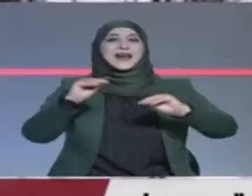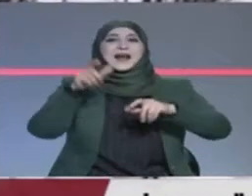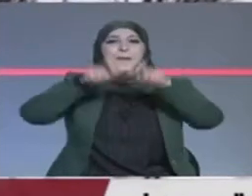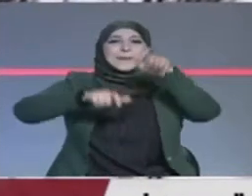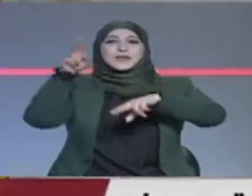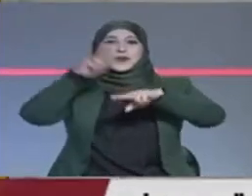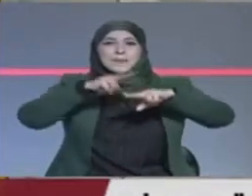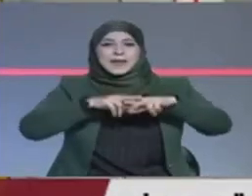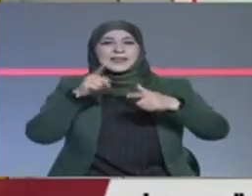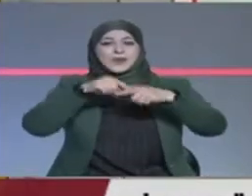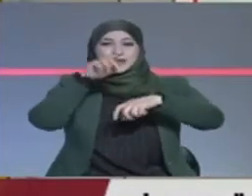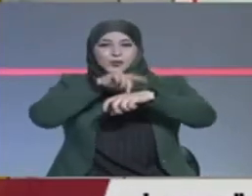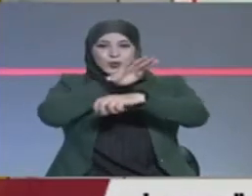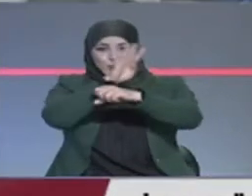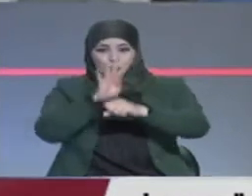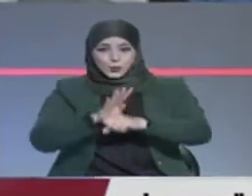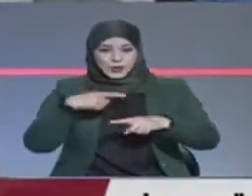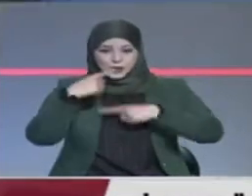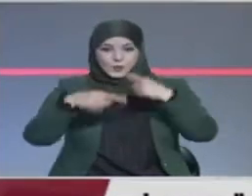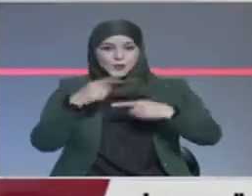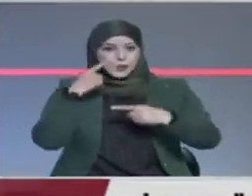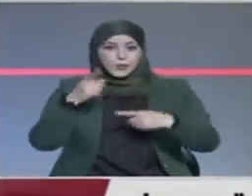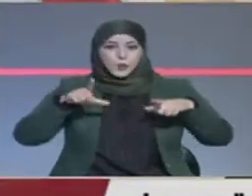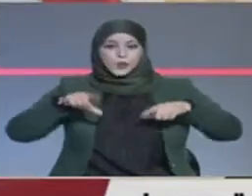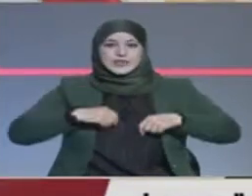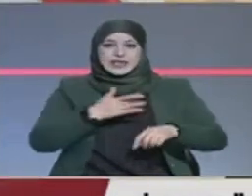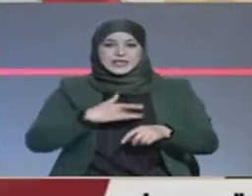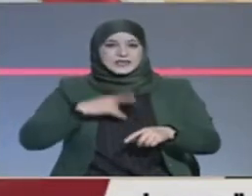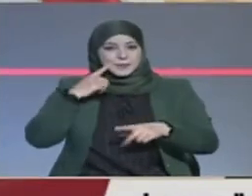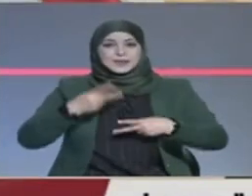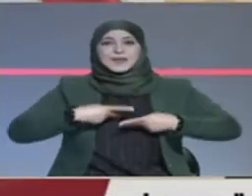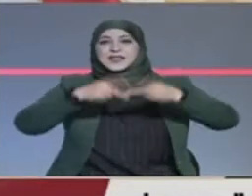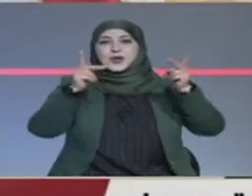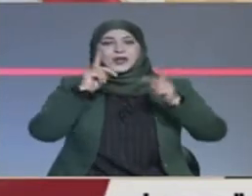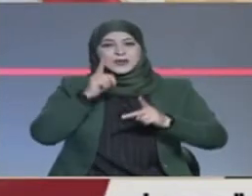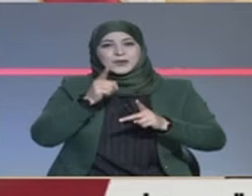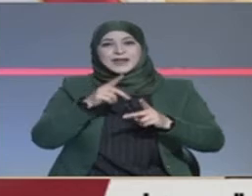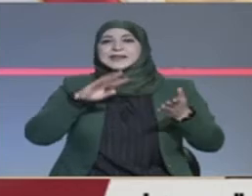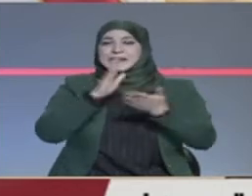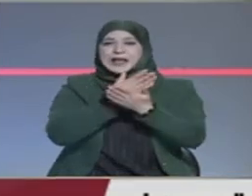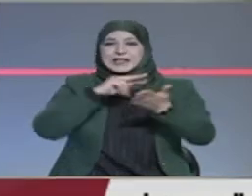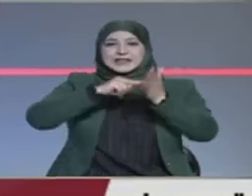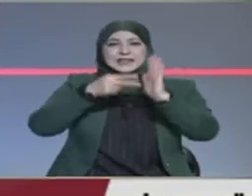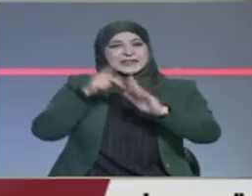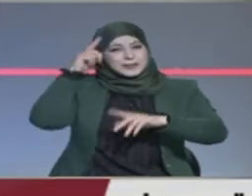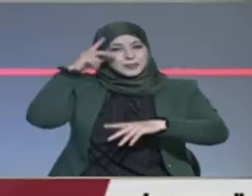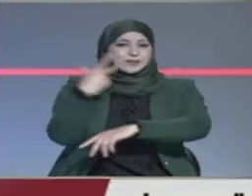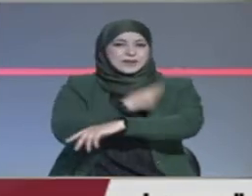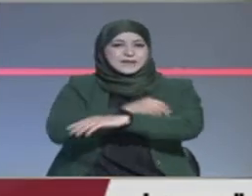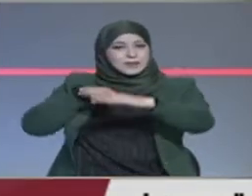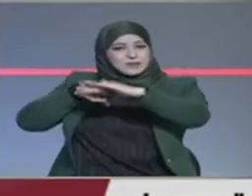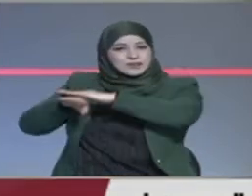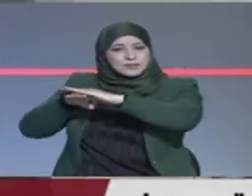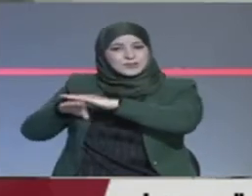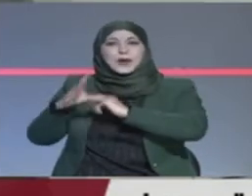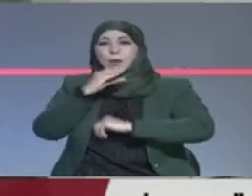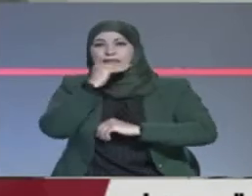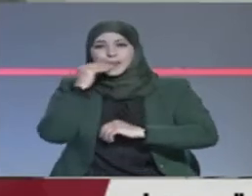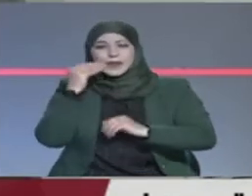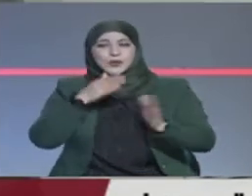الوفايات والإصابات اليومية بكورونا والهشمي لزير يقول إن وزارة الصحة وضعت خطط لتخزين لقاحات المضادة للفيروس